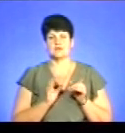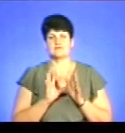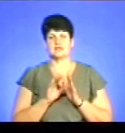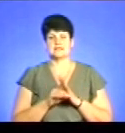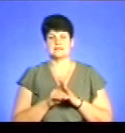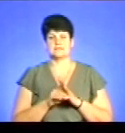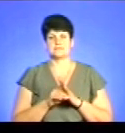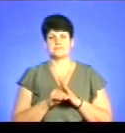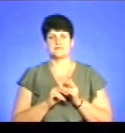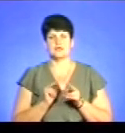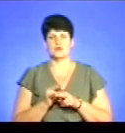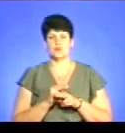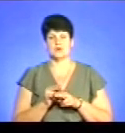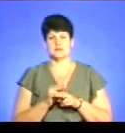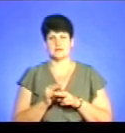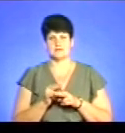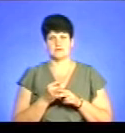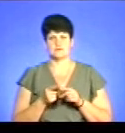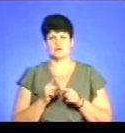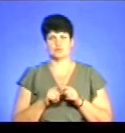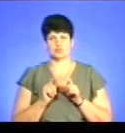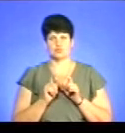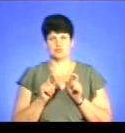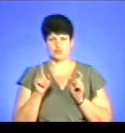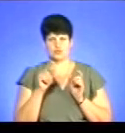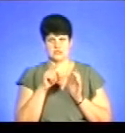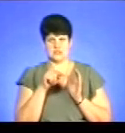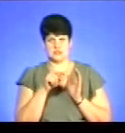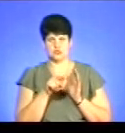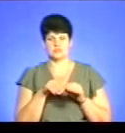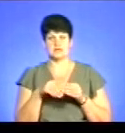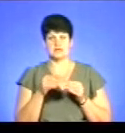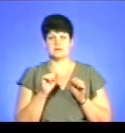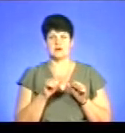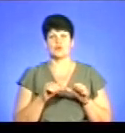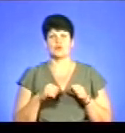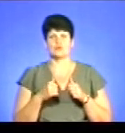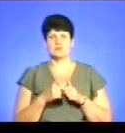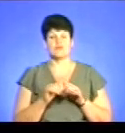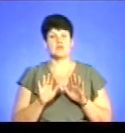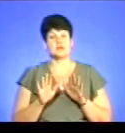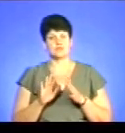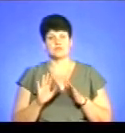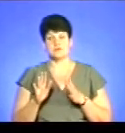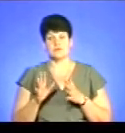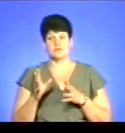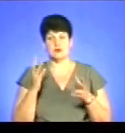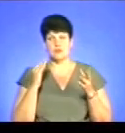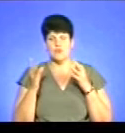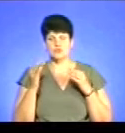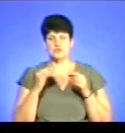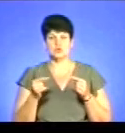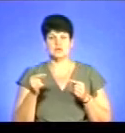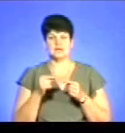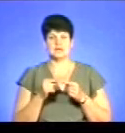корективи в даний пункт, для того, щоб дати право комісії у виняткових випадках, враховуючи конкретні